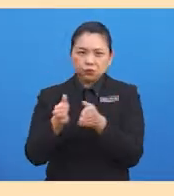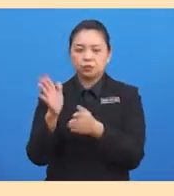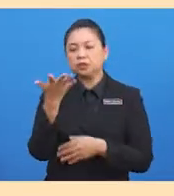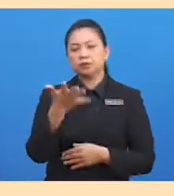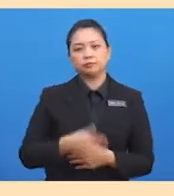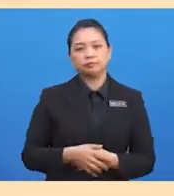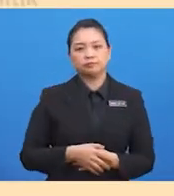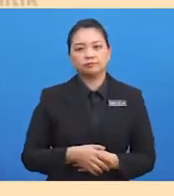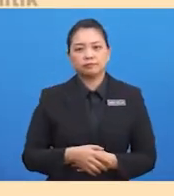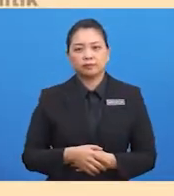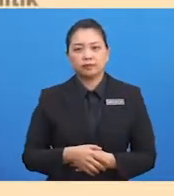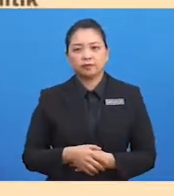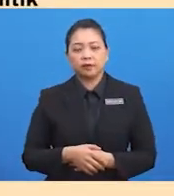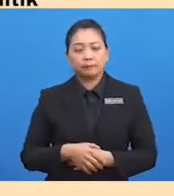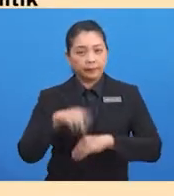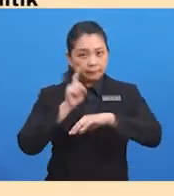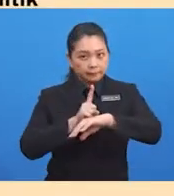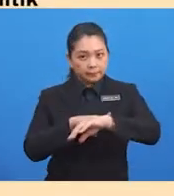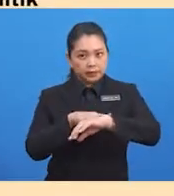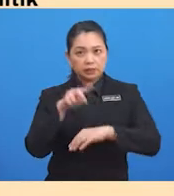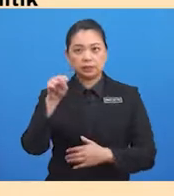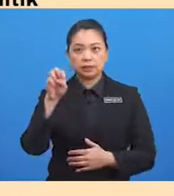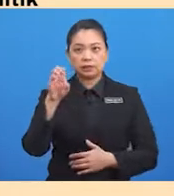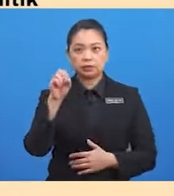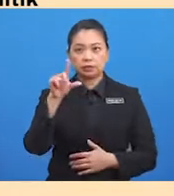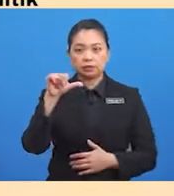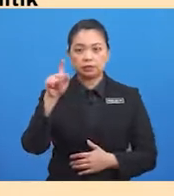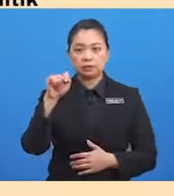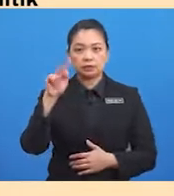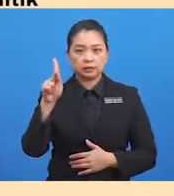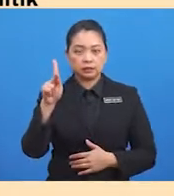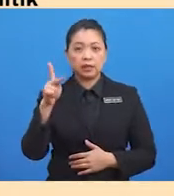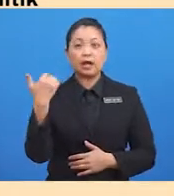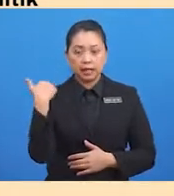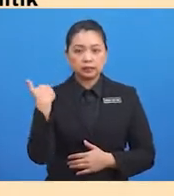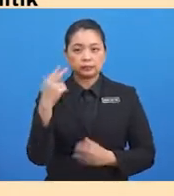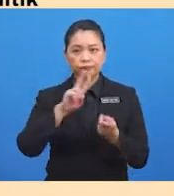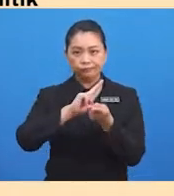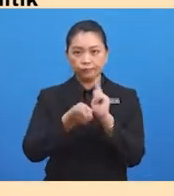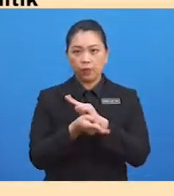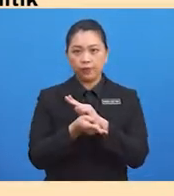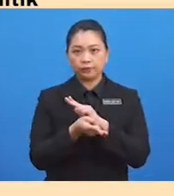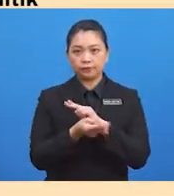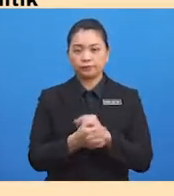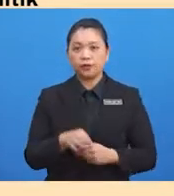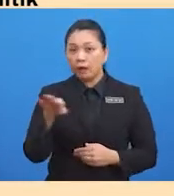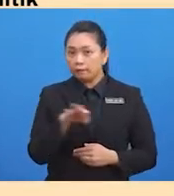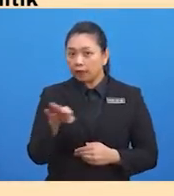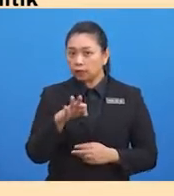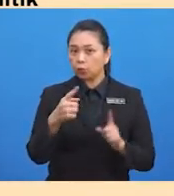neolitik, perubahan yang nyata dapat dilihat. Faktor utama ialah pada zaman ini